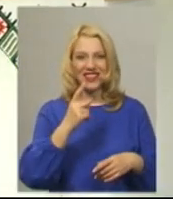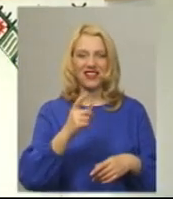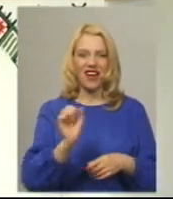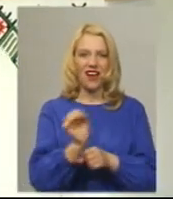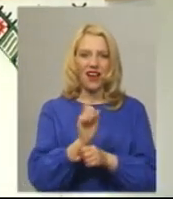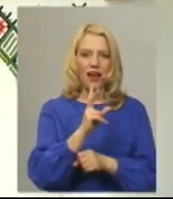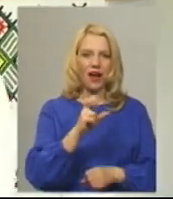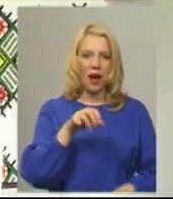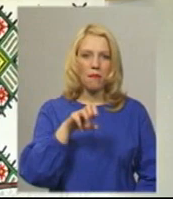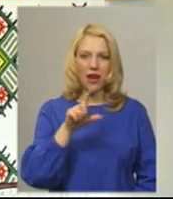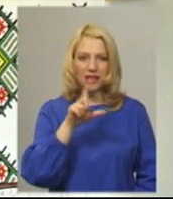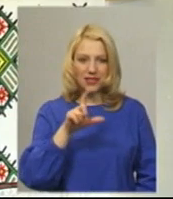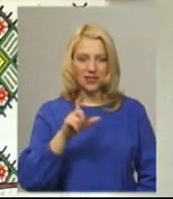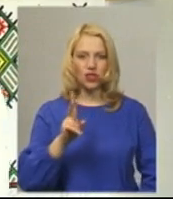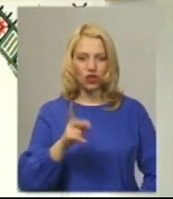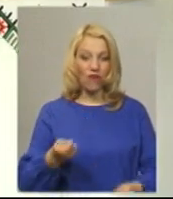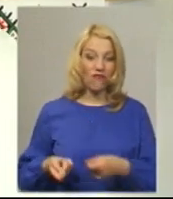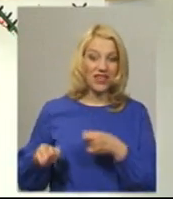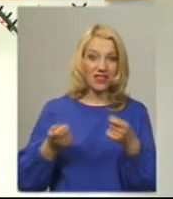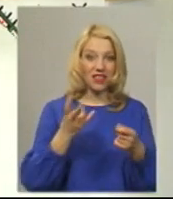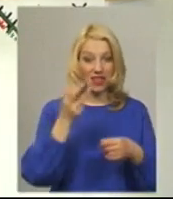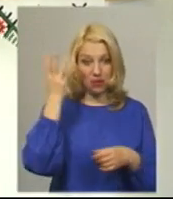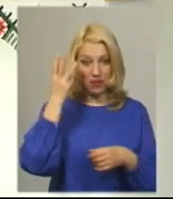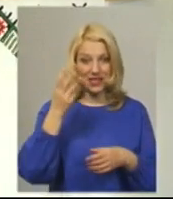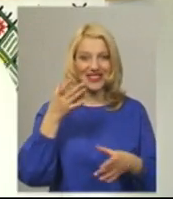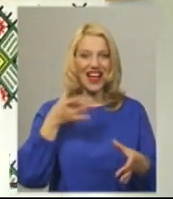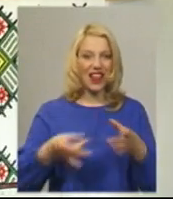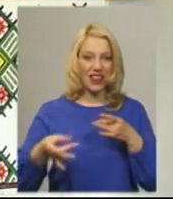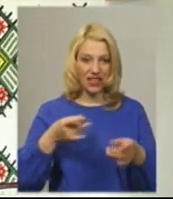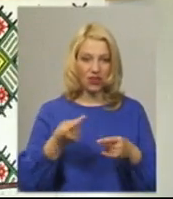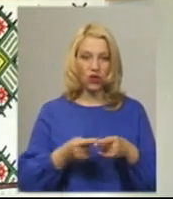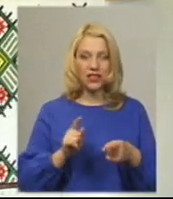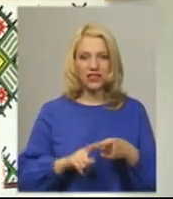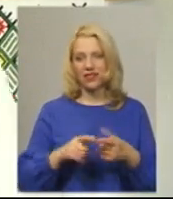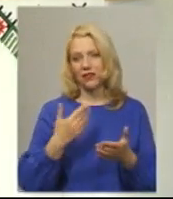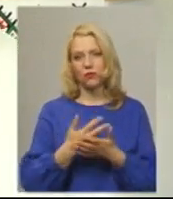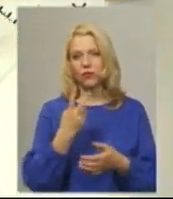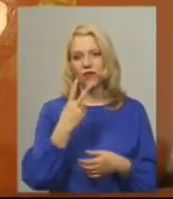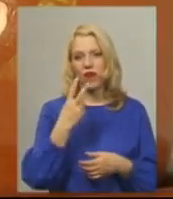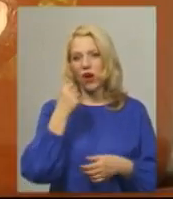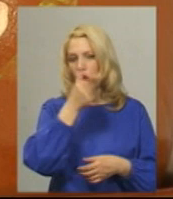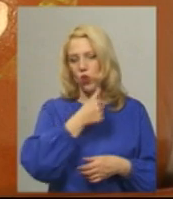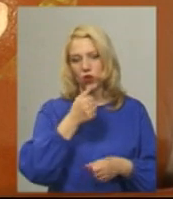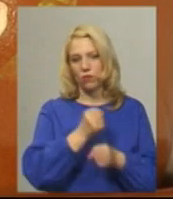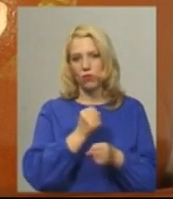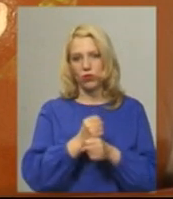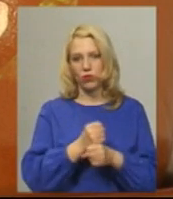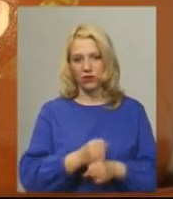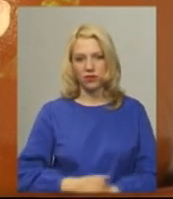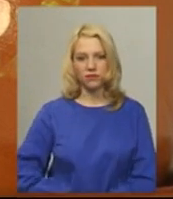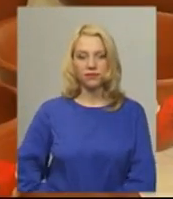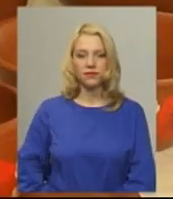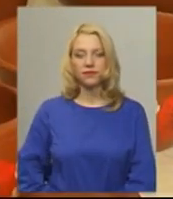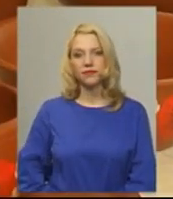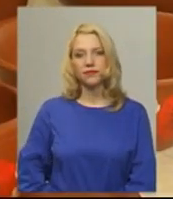чи той, що везе на Хмельницькій глину, це гончарові на 2-3 роки працювати. Світлана Поробок, Дем'ян